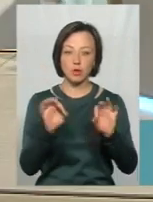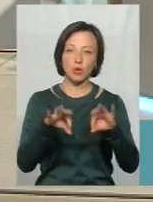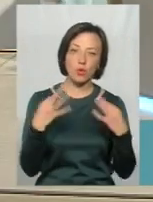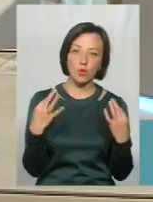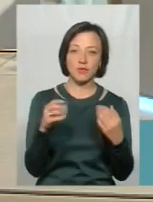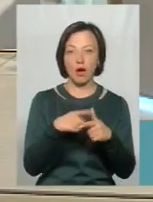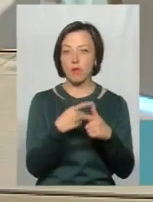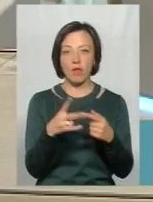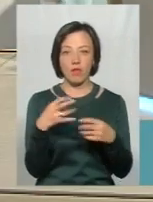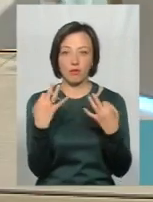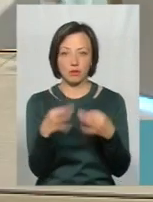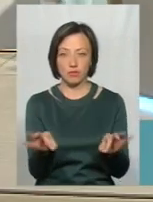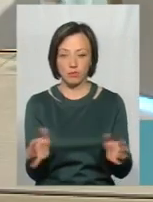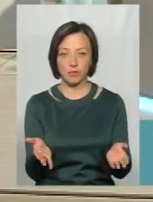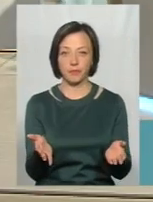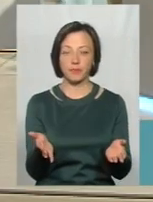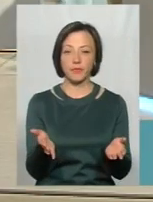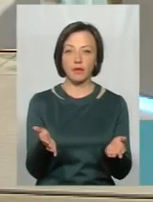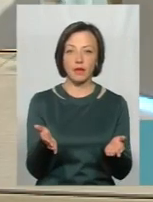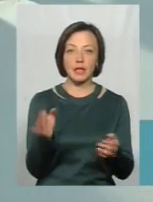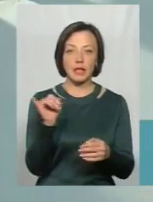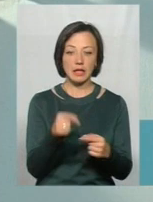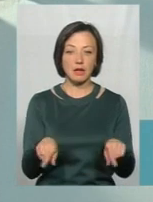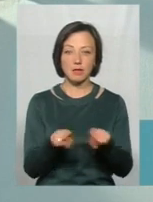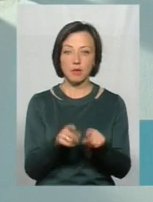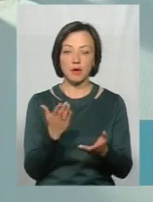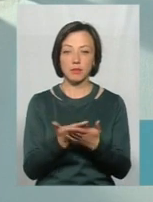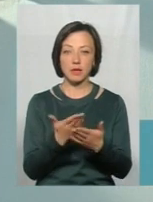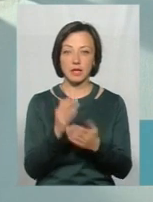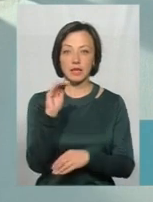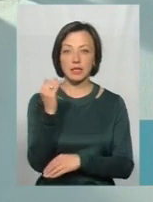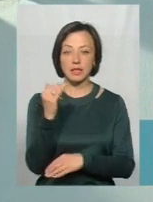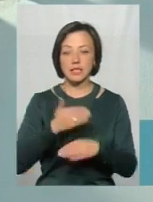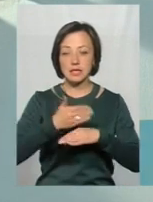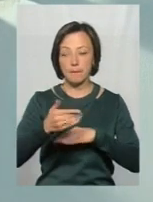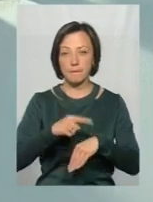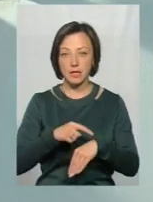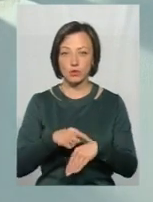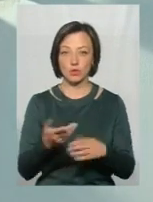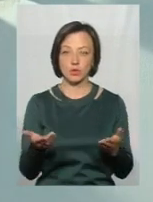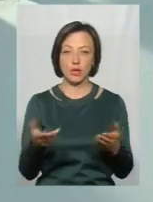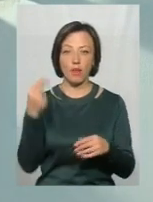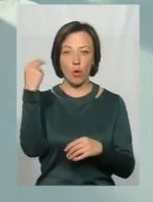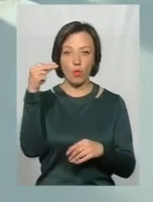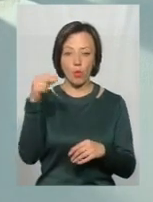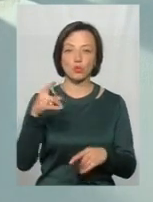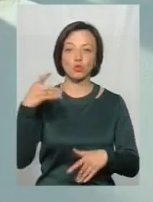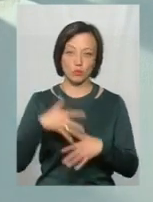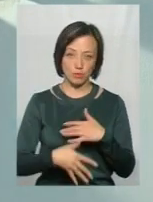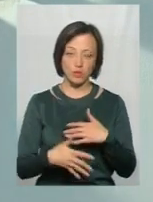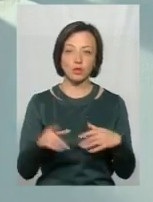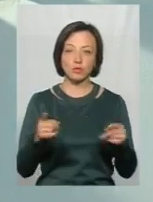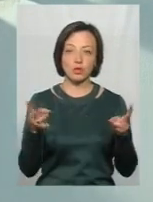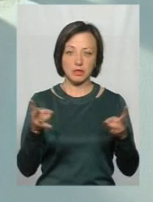отримати дозвіл. І так само, якщо учень, наприклад, запізнюється відповідно на урок, зрозуміло,